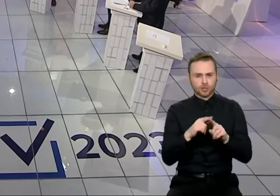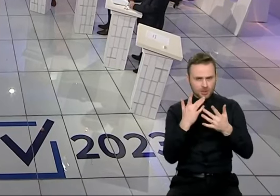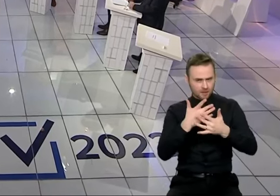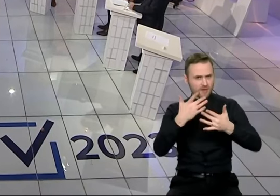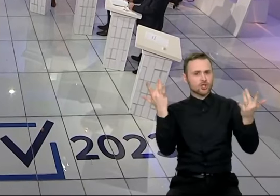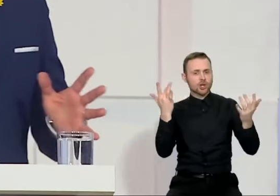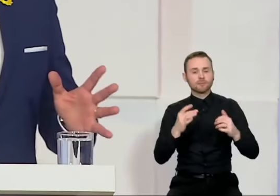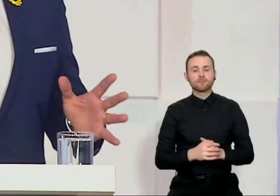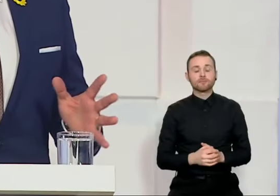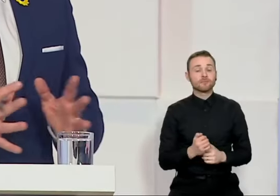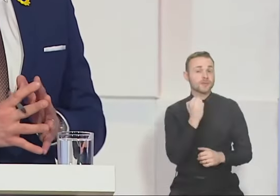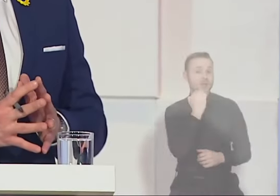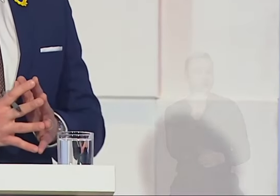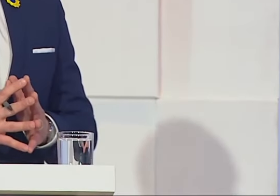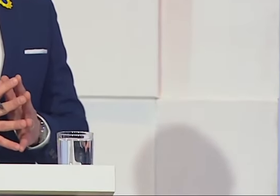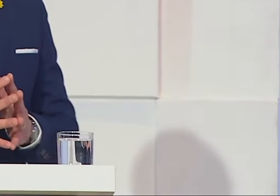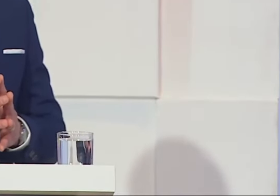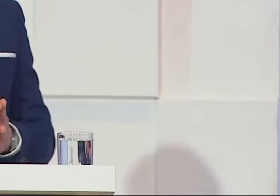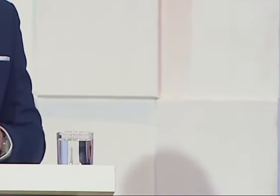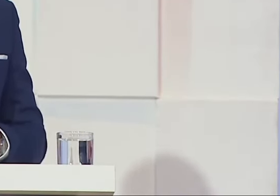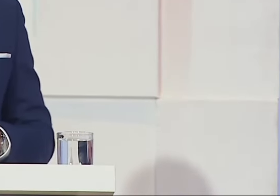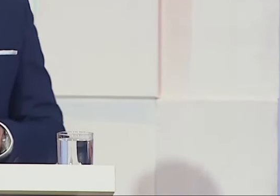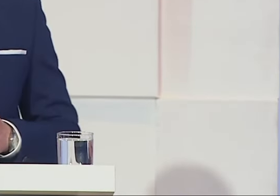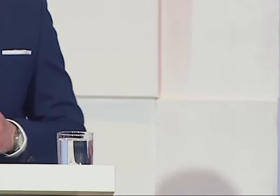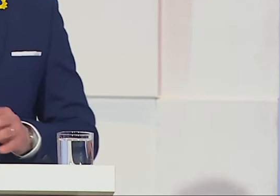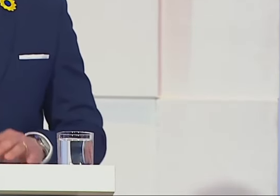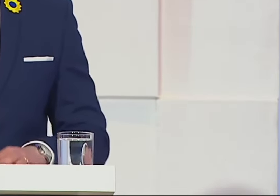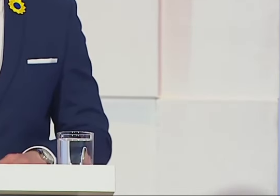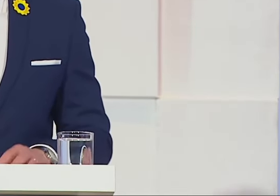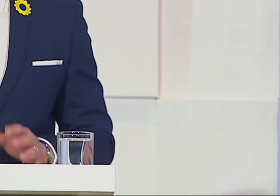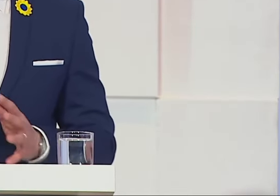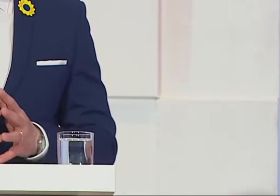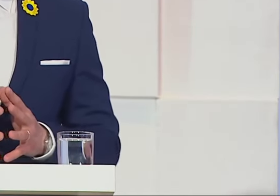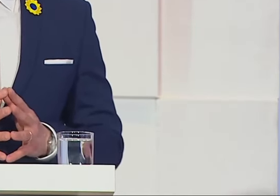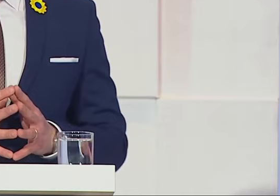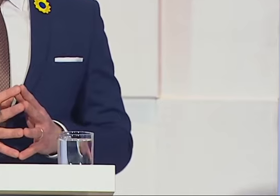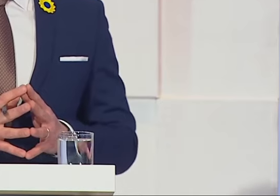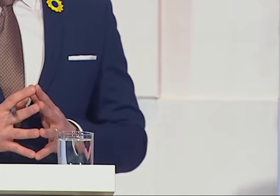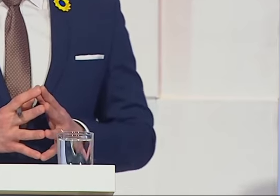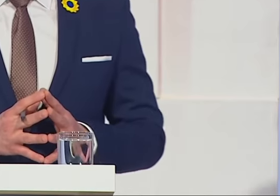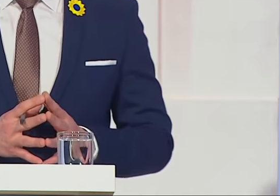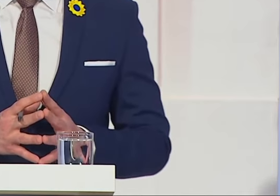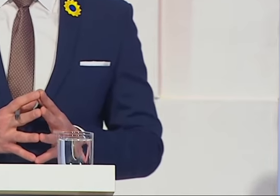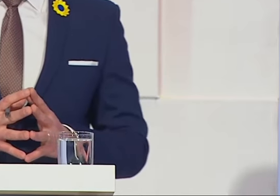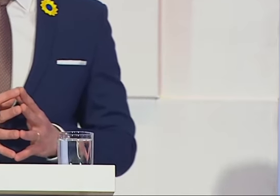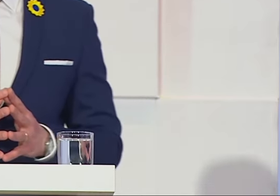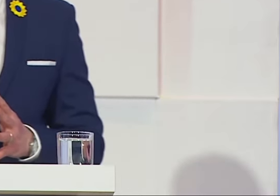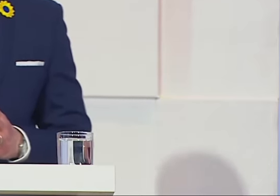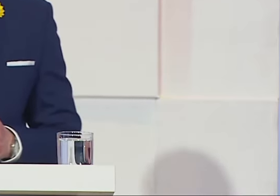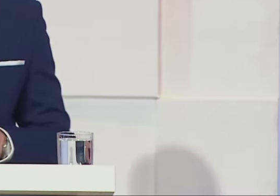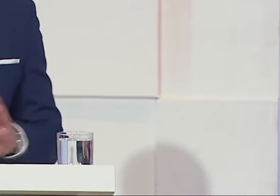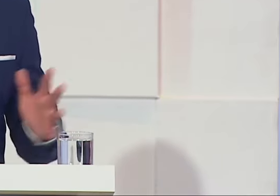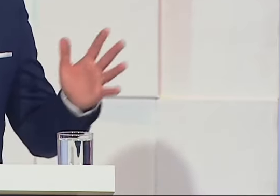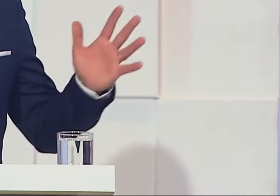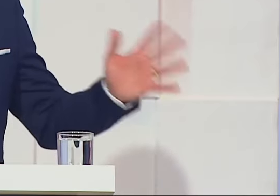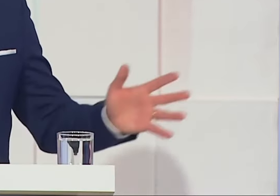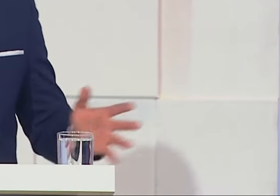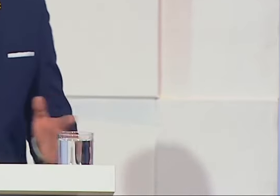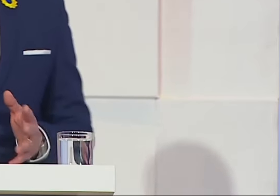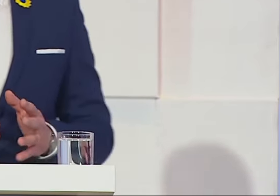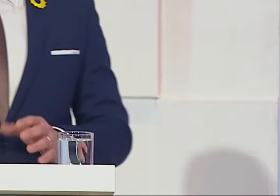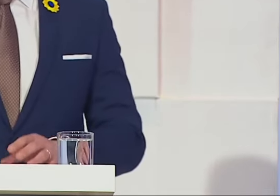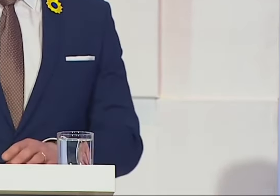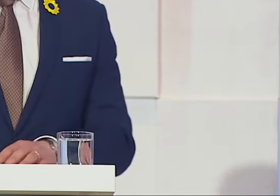reikia padaryti. Ačiū. Dar turim, kad, vandam, suspėti su vienu klausimu. Dešimt galų minučių. Miesto plėtra. Kokią viziją turite dėl miesto